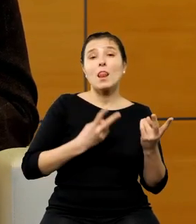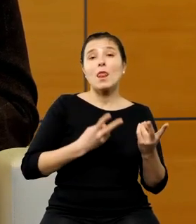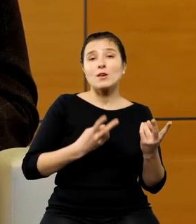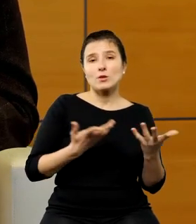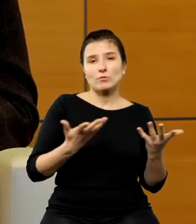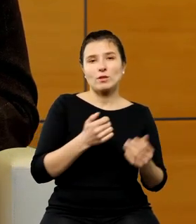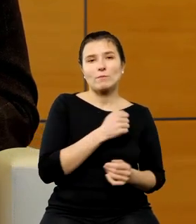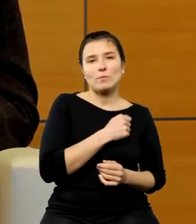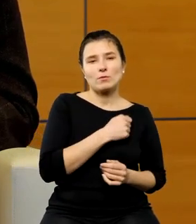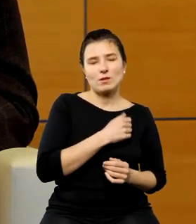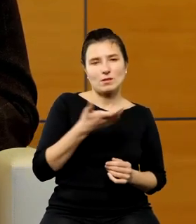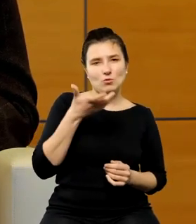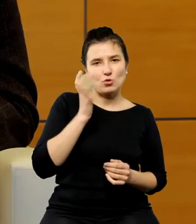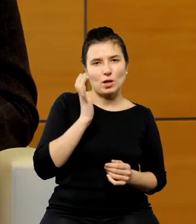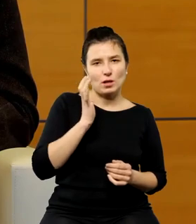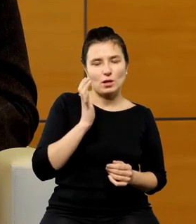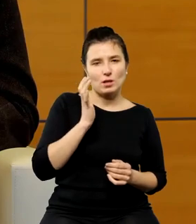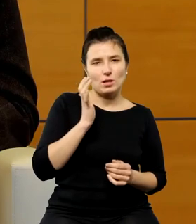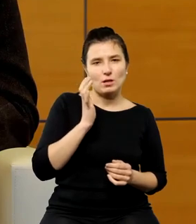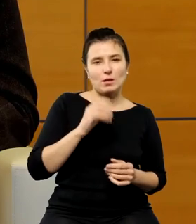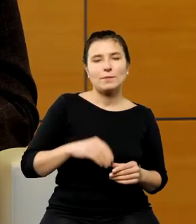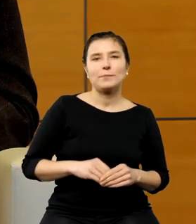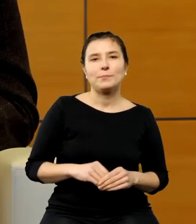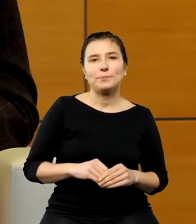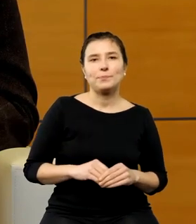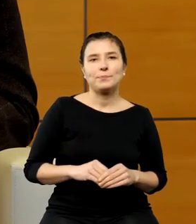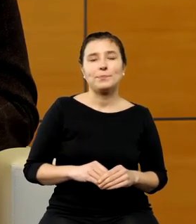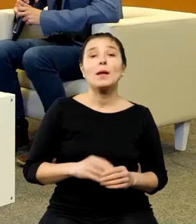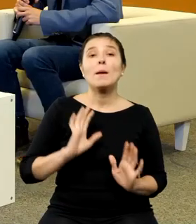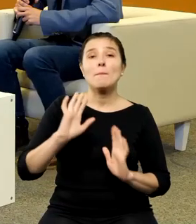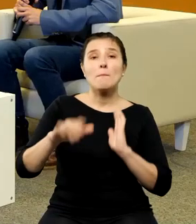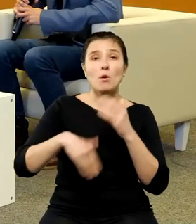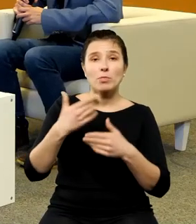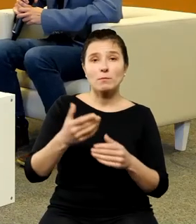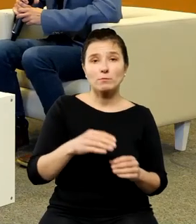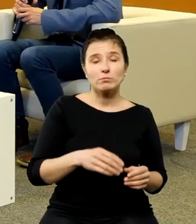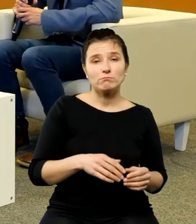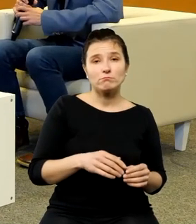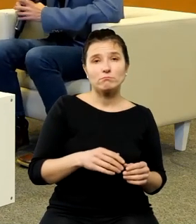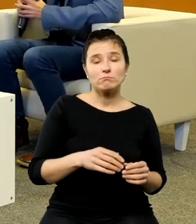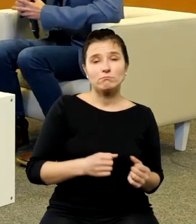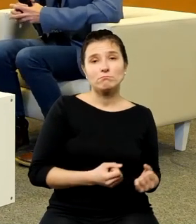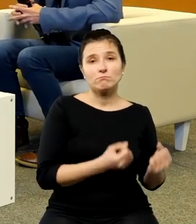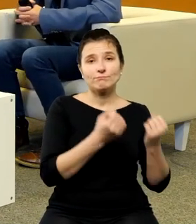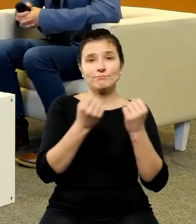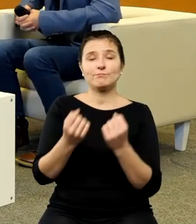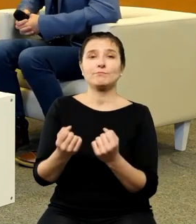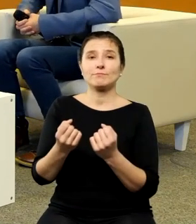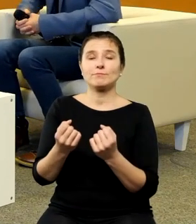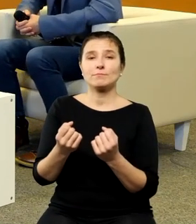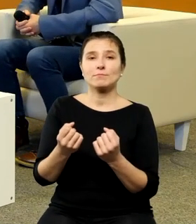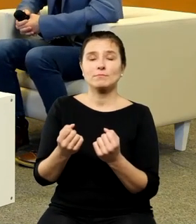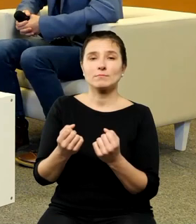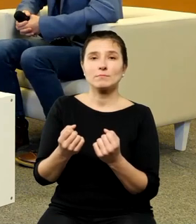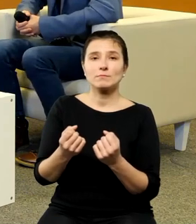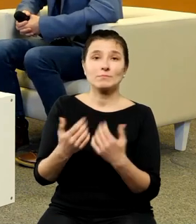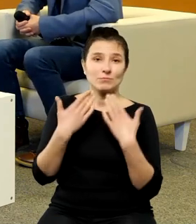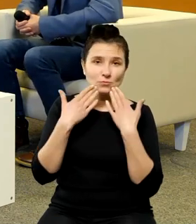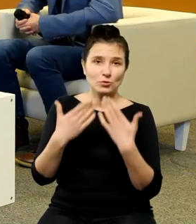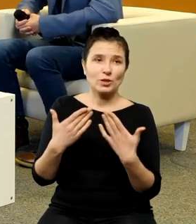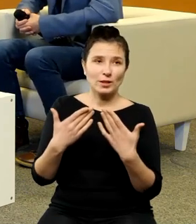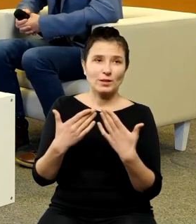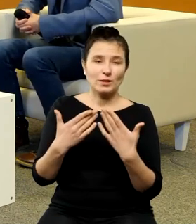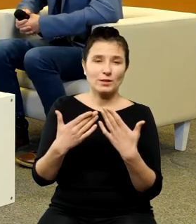Nosfica chyba tak się nazywał potem trafił ostatecznie za przyczyną właśnie